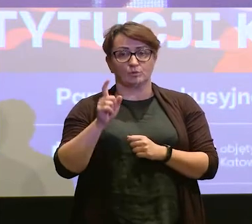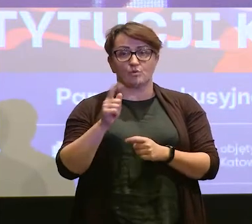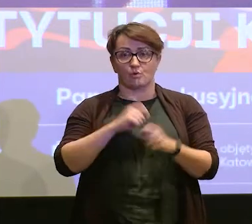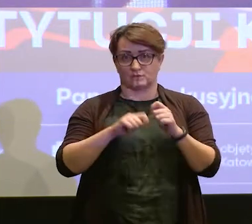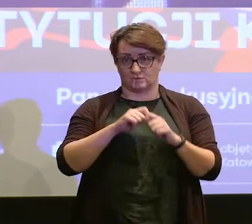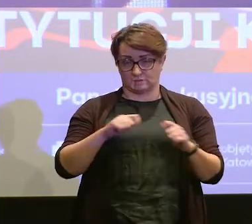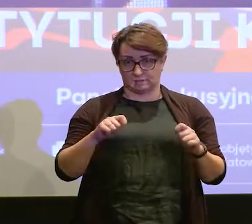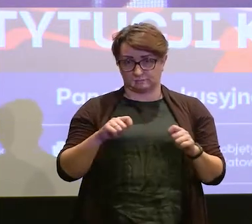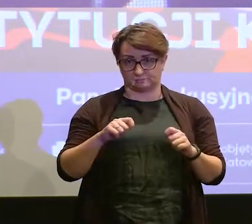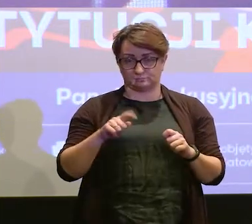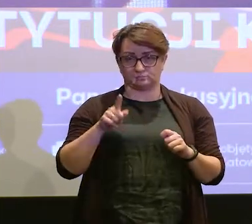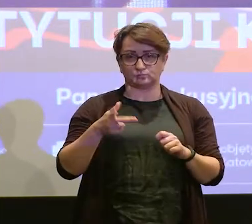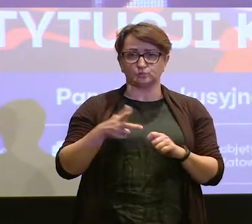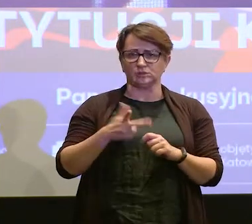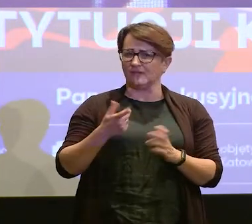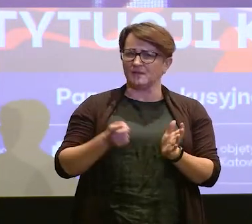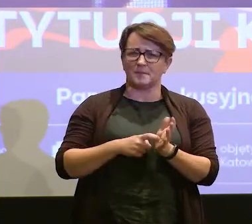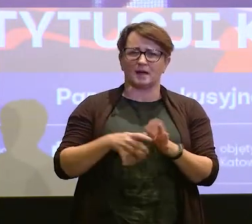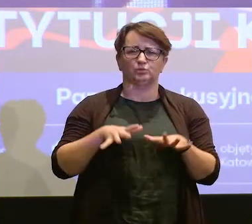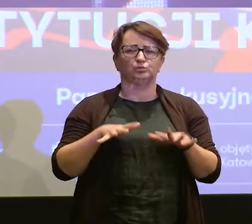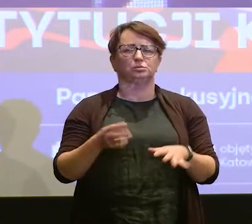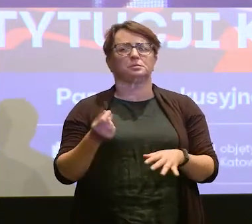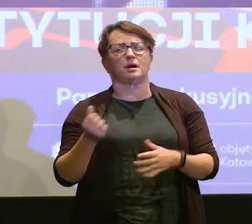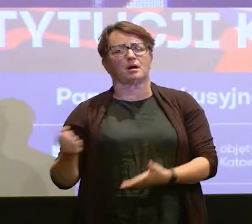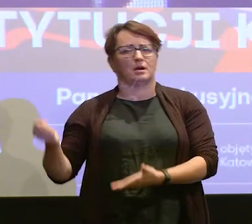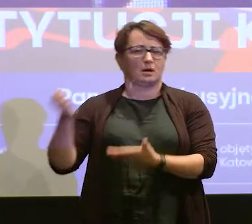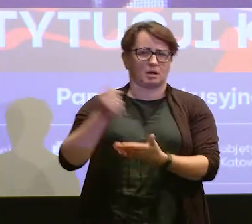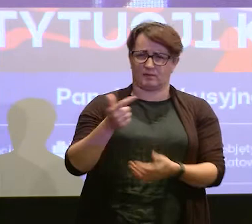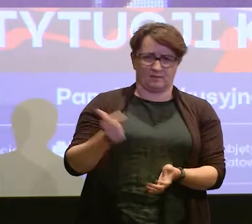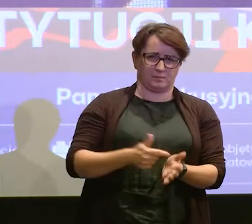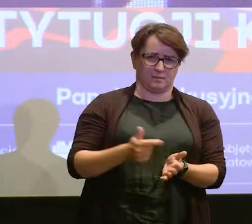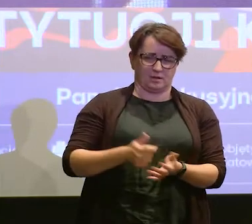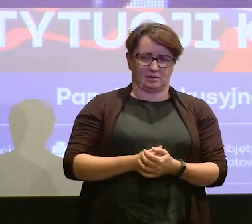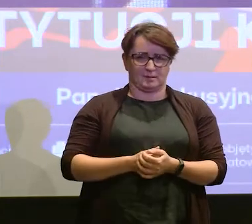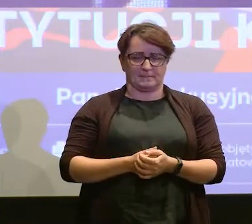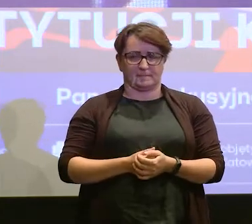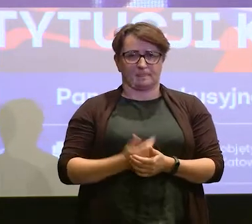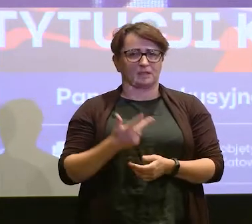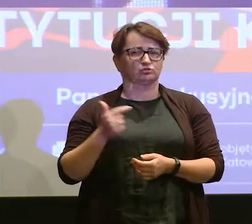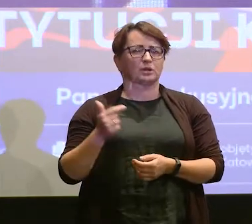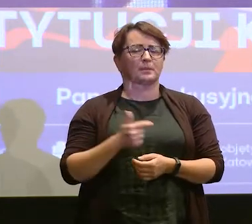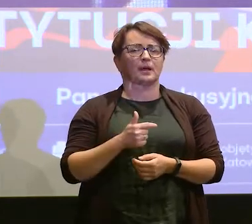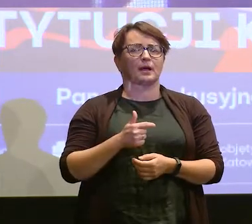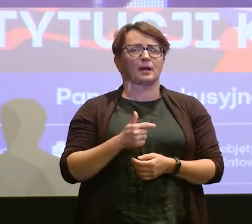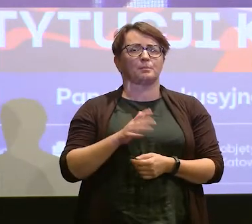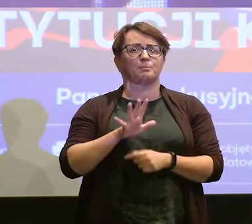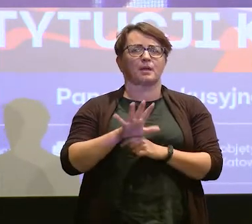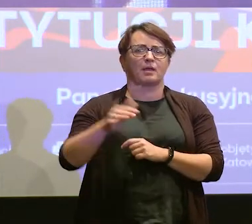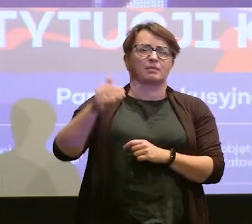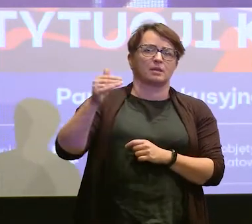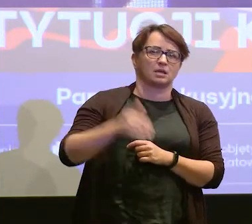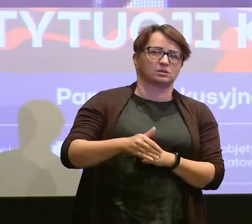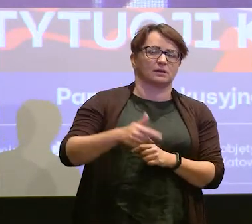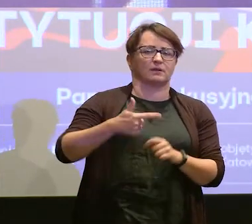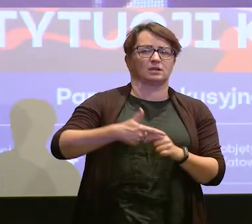które nie wymagają wielkich pieniędzy. Tutaj nie trzeba piętnastu tysięcy